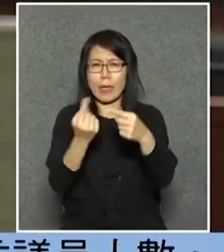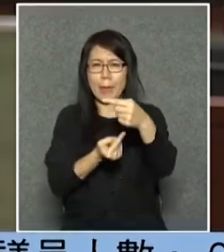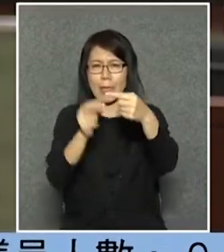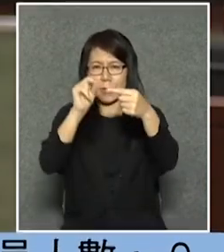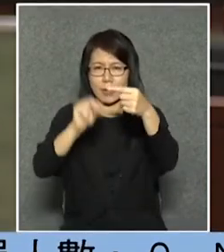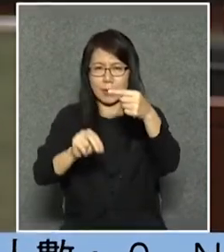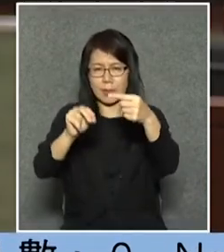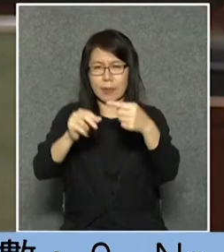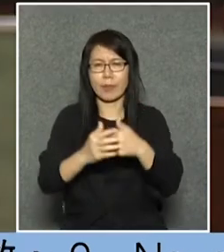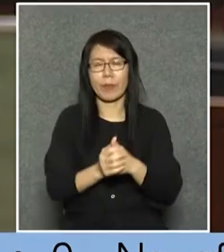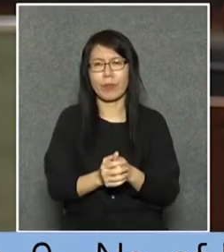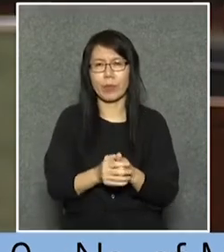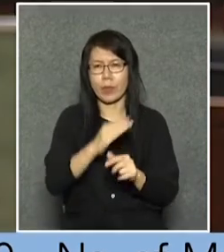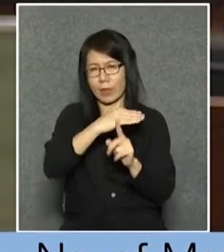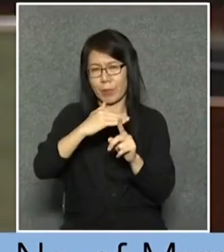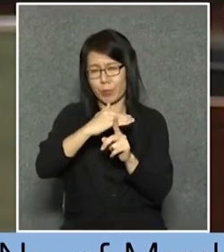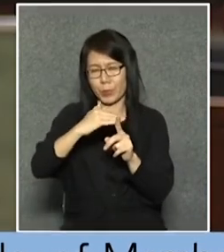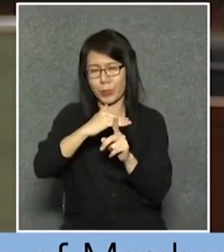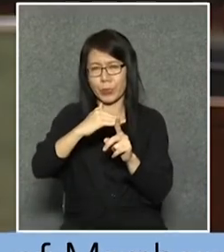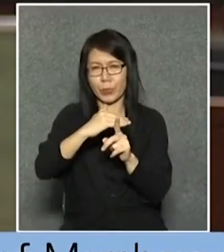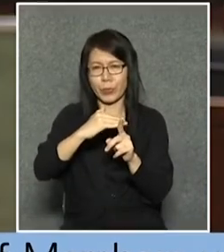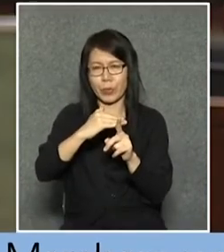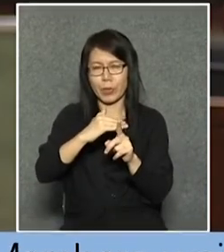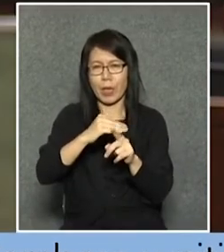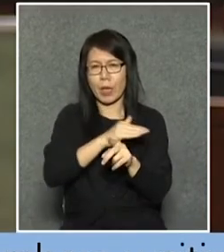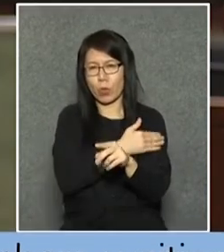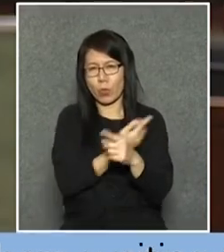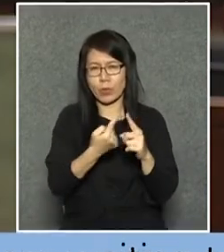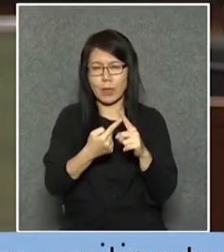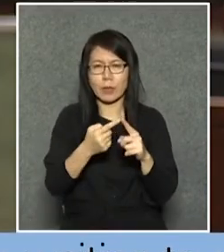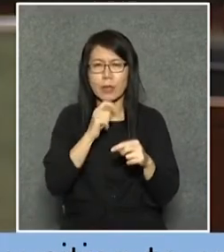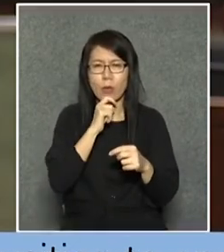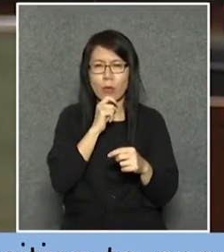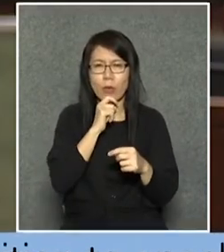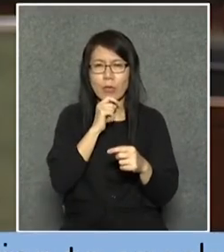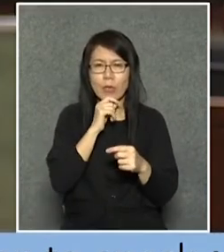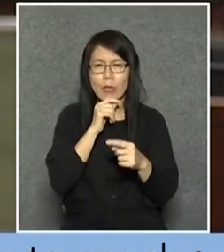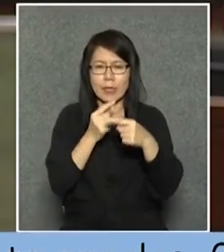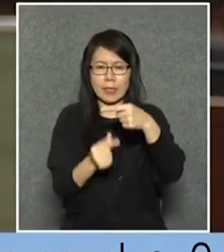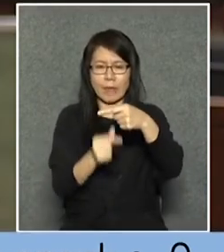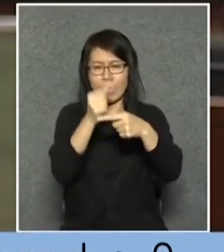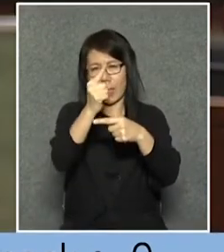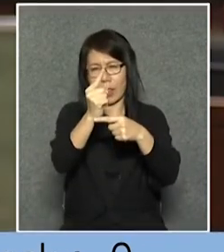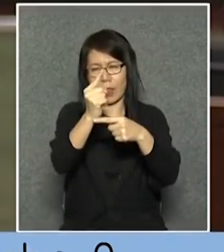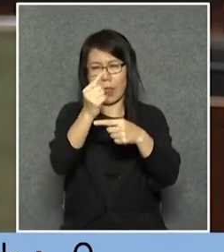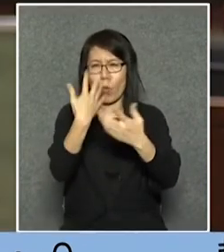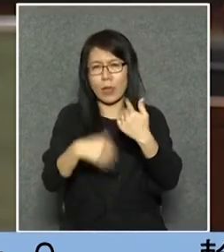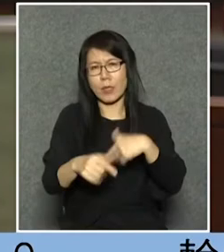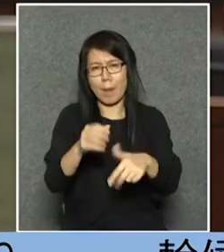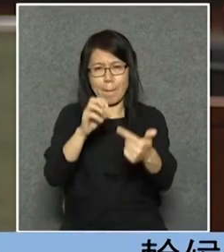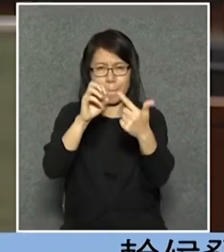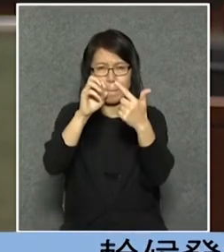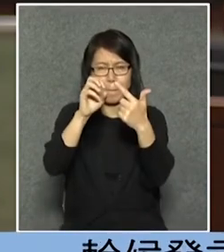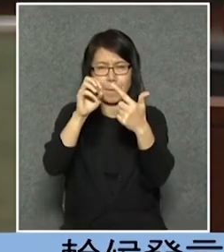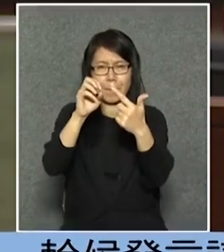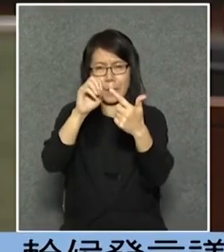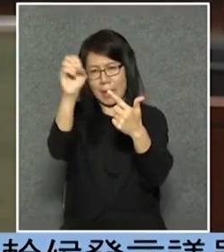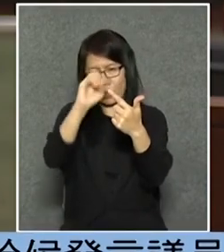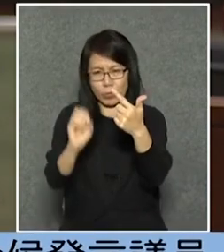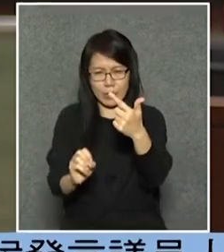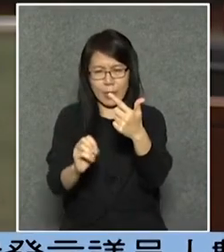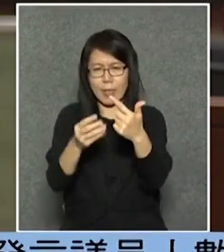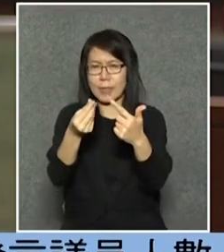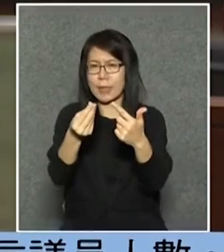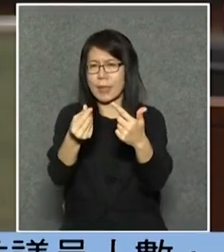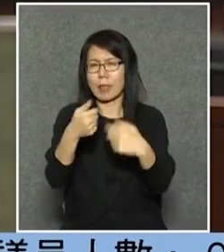工資中位數一半的工人他用他十分一或者八個巴仙的錢